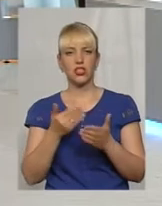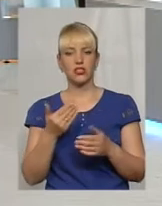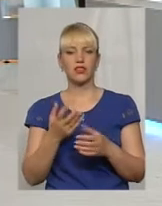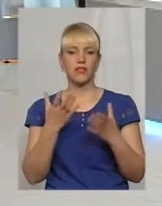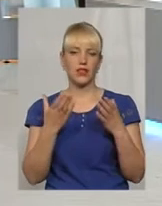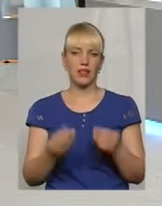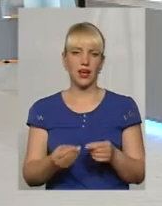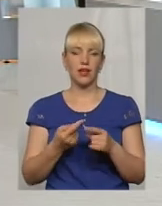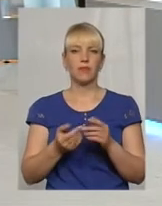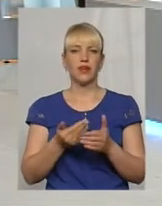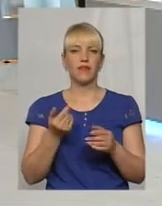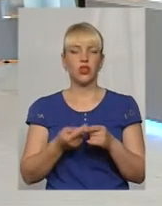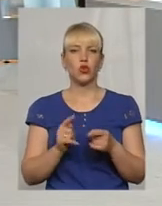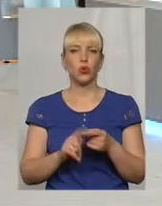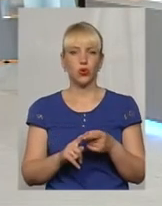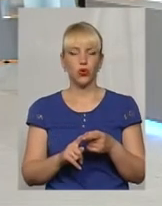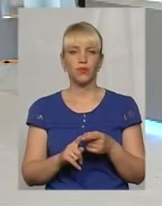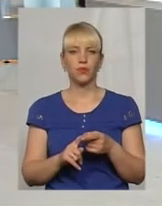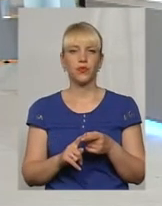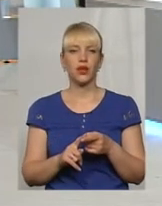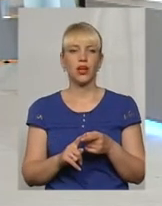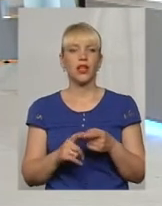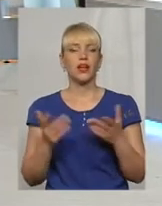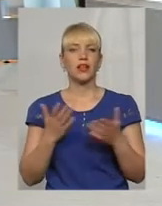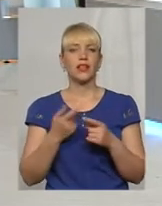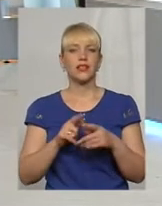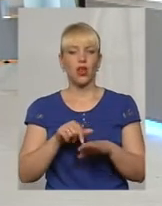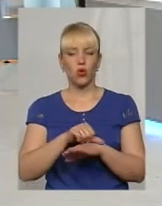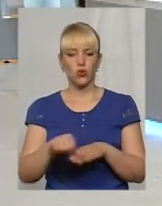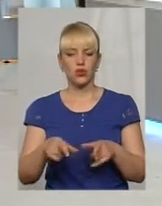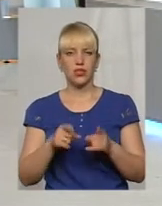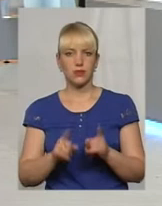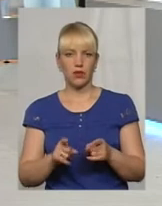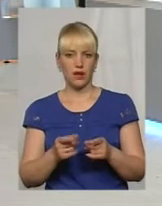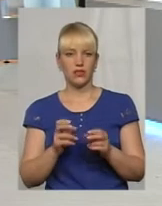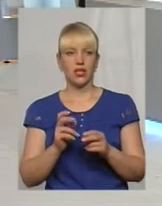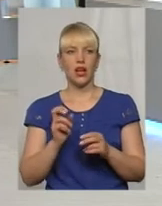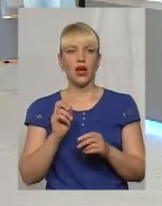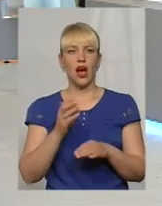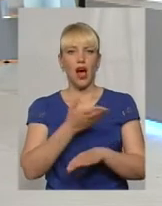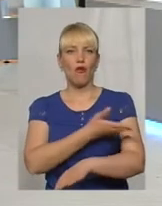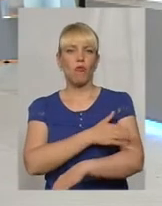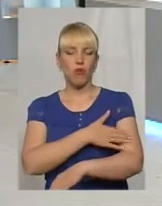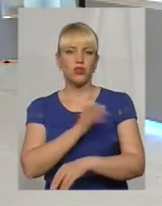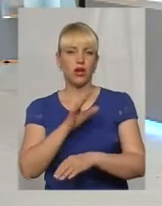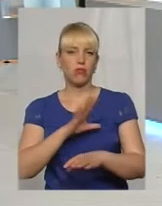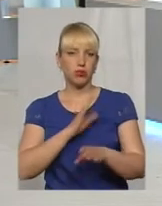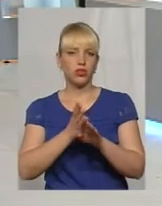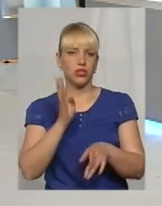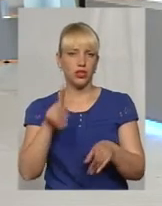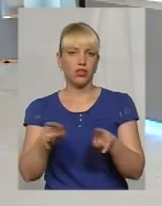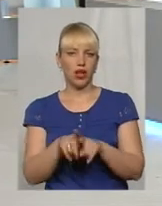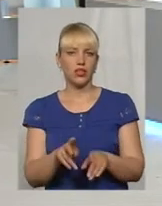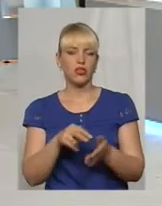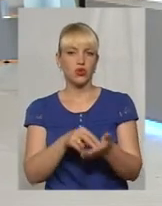і від того, тобто, який це кордон, насправді, у Польщі, як стояли, черги, напевно, так вони і стоять.